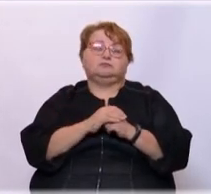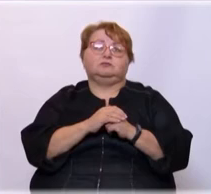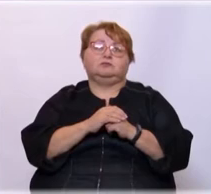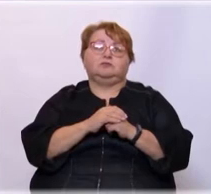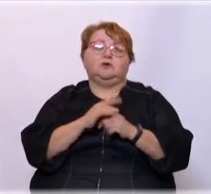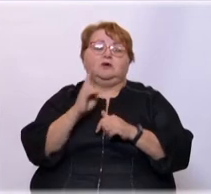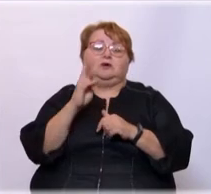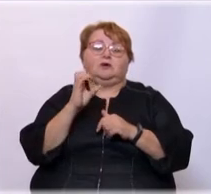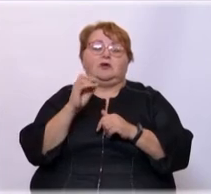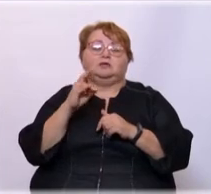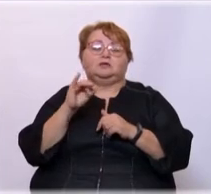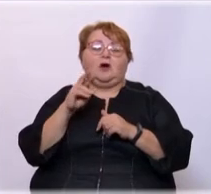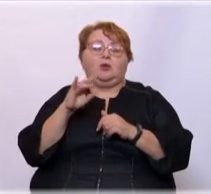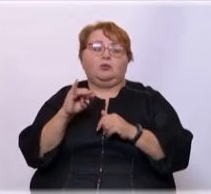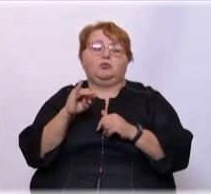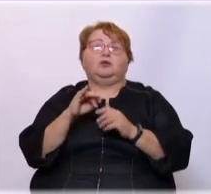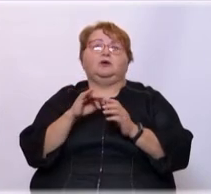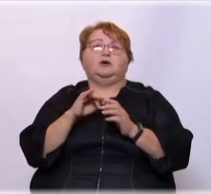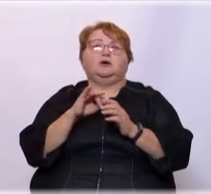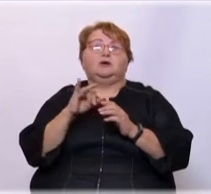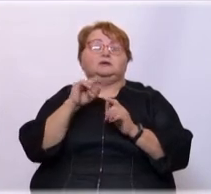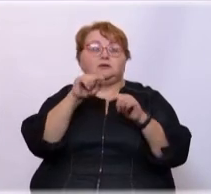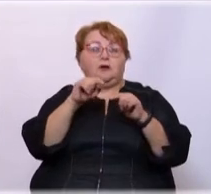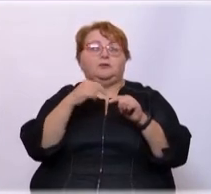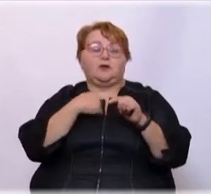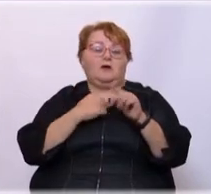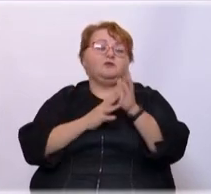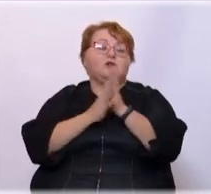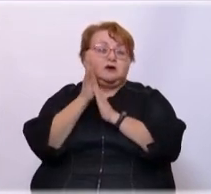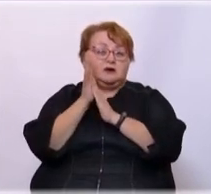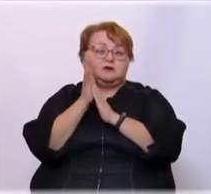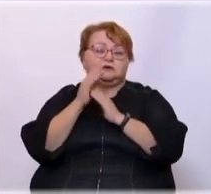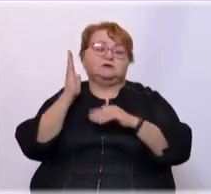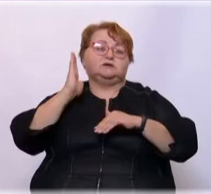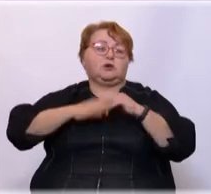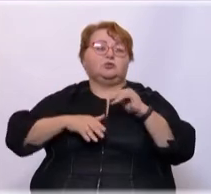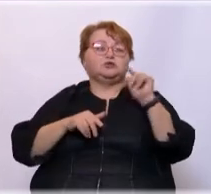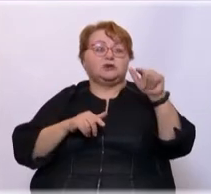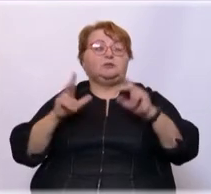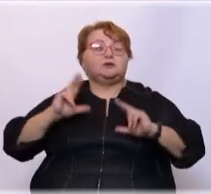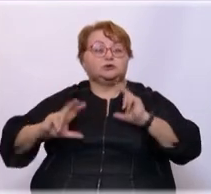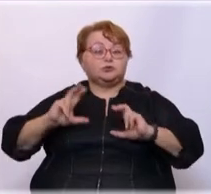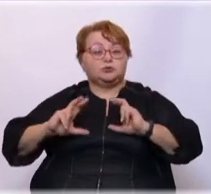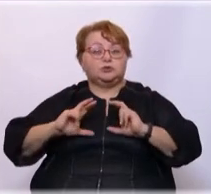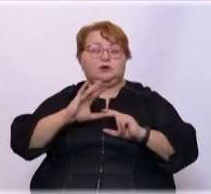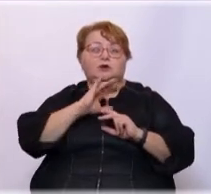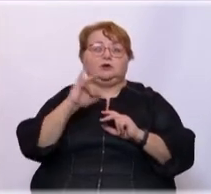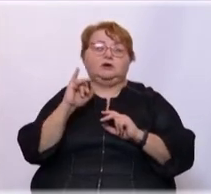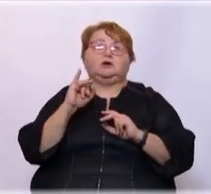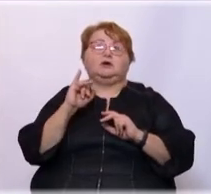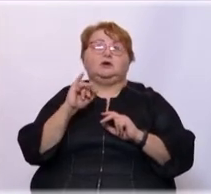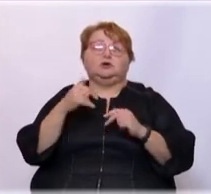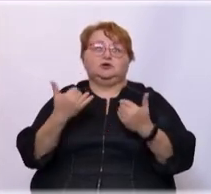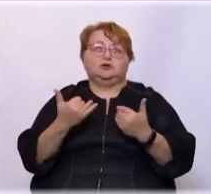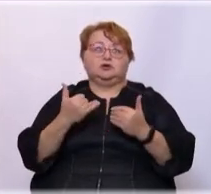Кентау, Чинкент. Вот, и там я вырос, закончил там институт и в 68-м году в